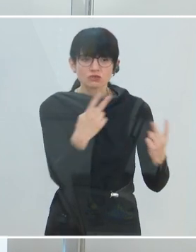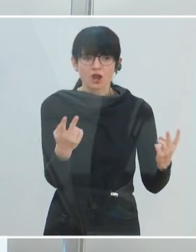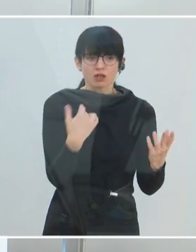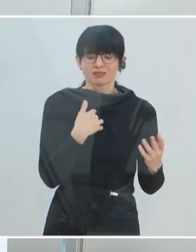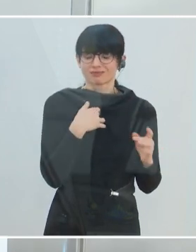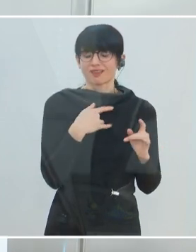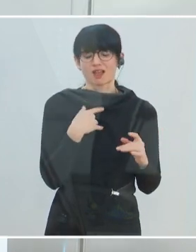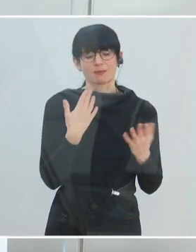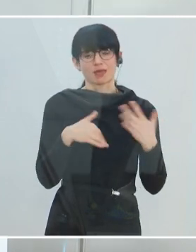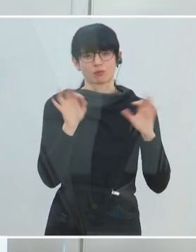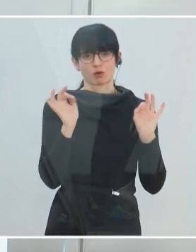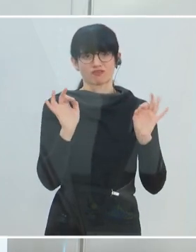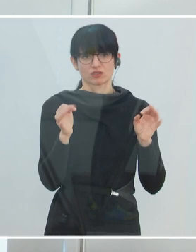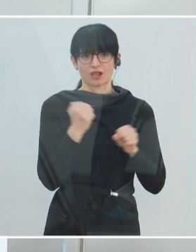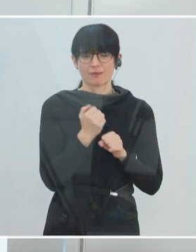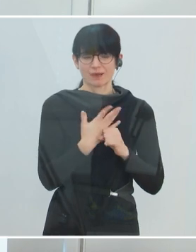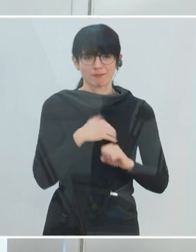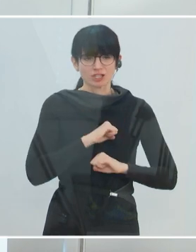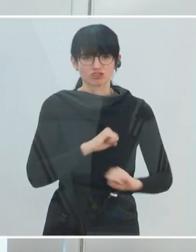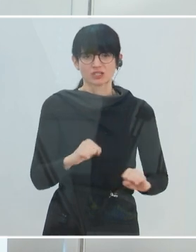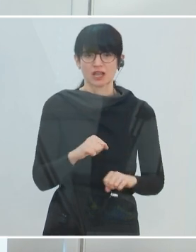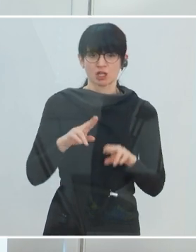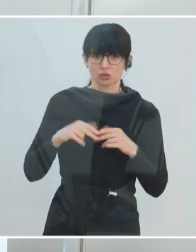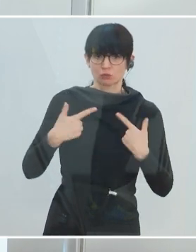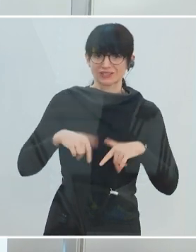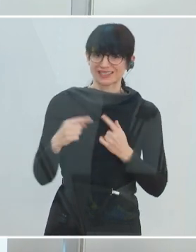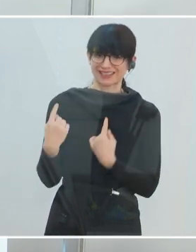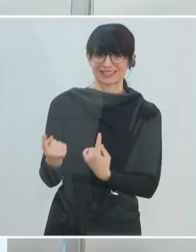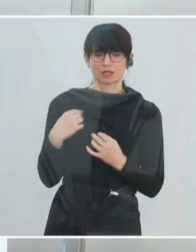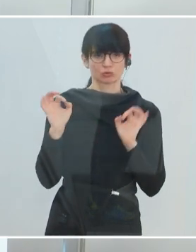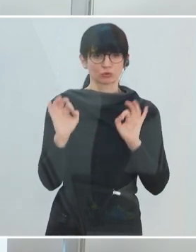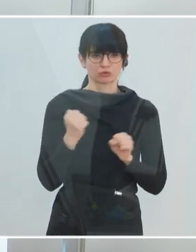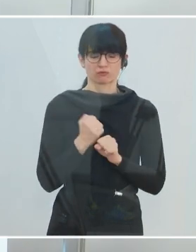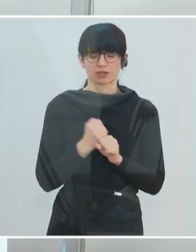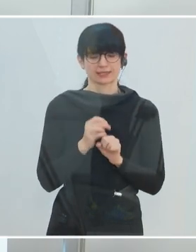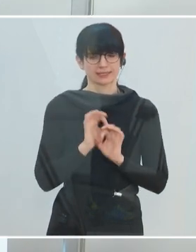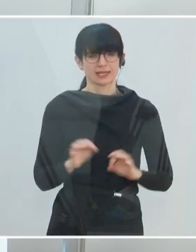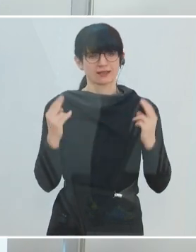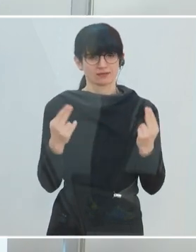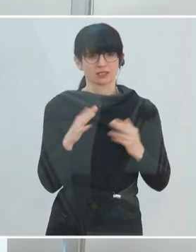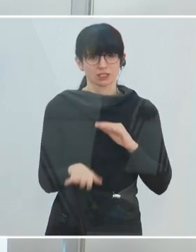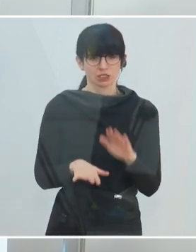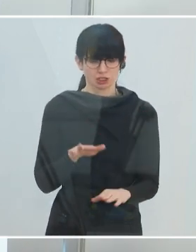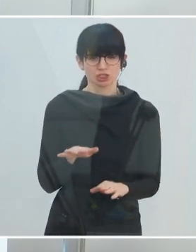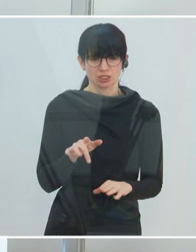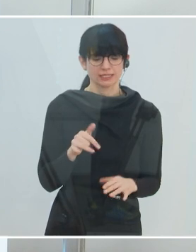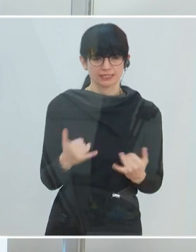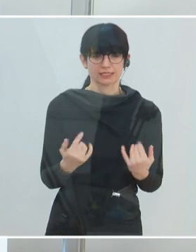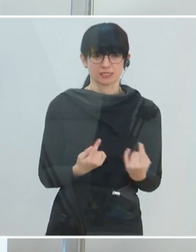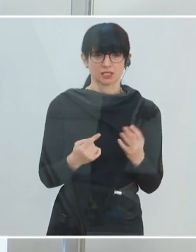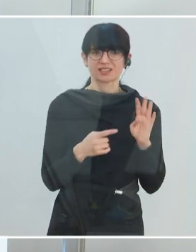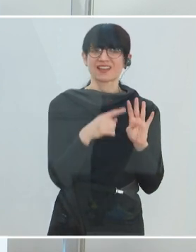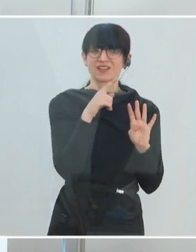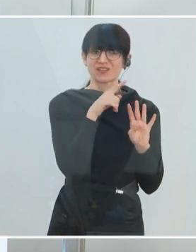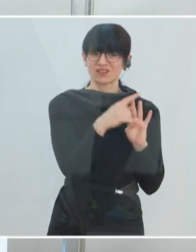schnell, sehr professionell jetzt seitens der Bundesländer gemacht wird. Das ist ein guter, ein sehr, sehr wichtiger Schritt in dieser Situation. Der